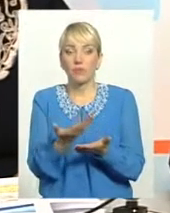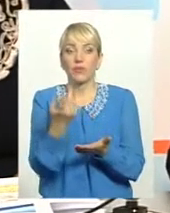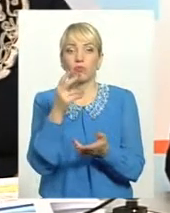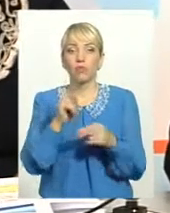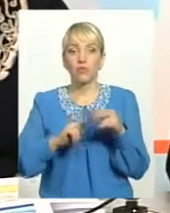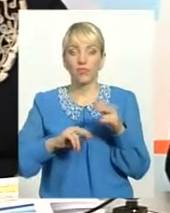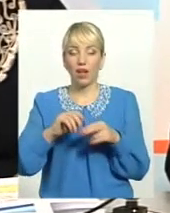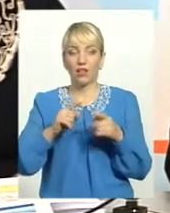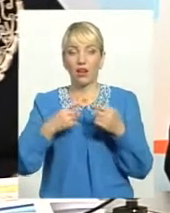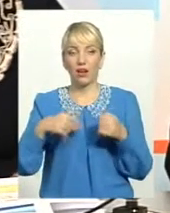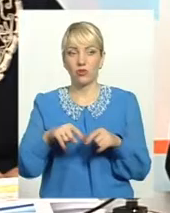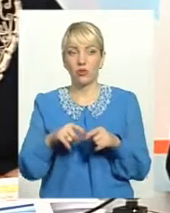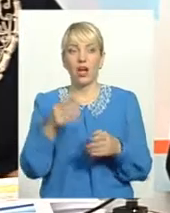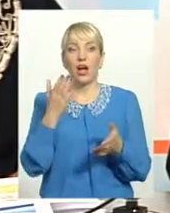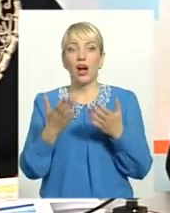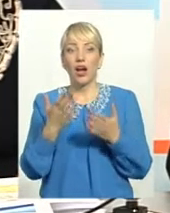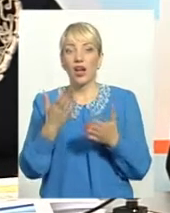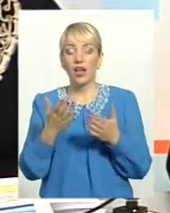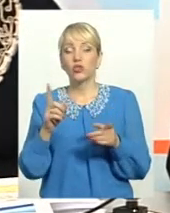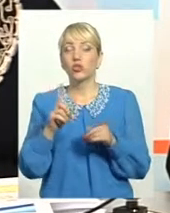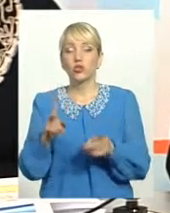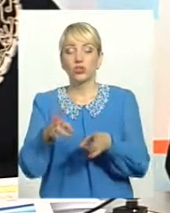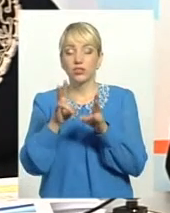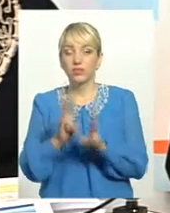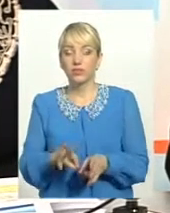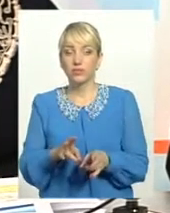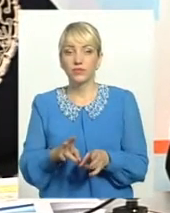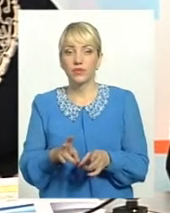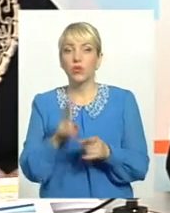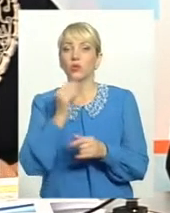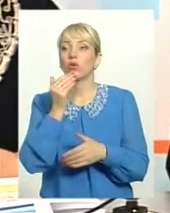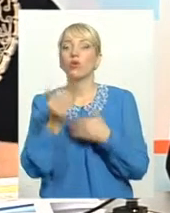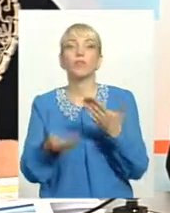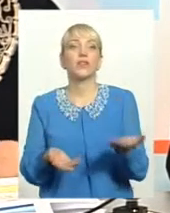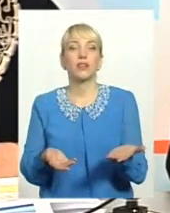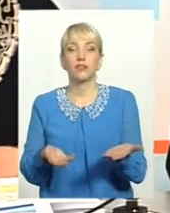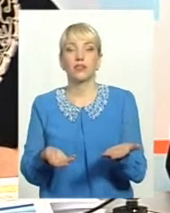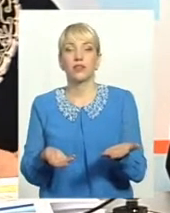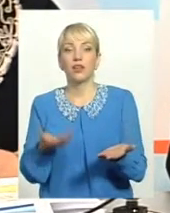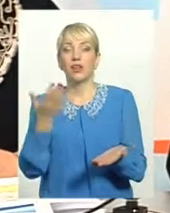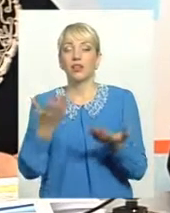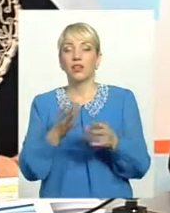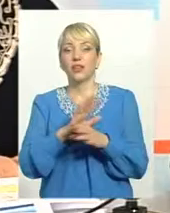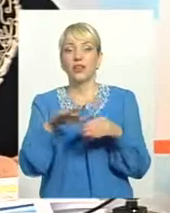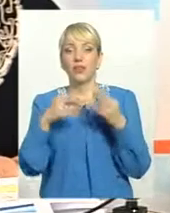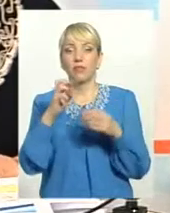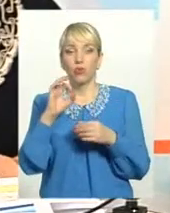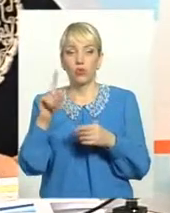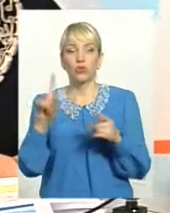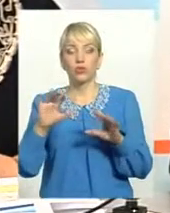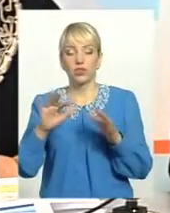можна потім, баронь Божий, якщо щось з цим на цьому будинку станеться, кого спитати? Не Щось трапилось на виробництві.